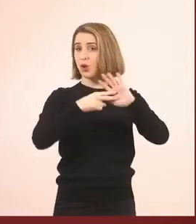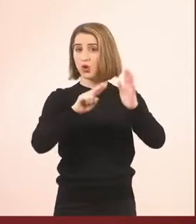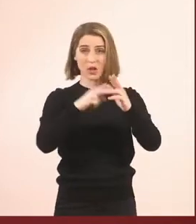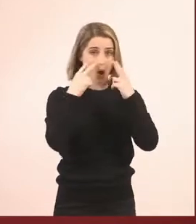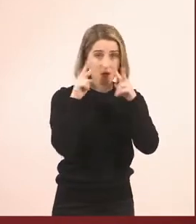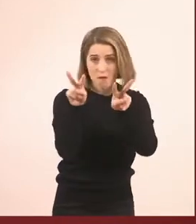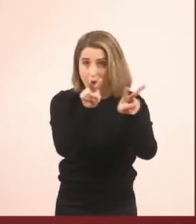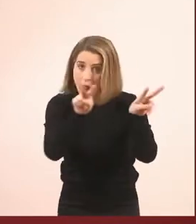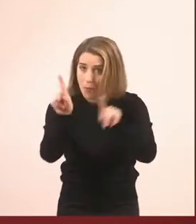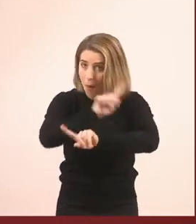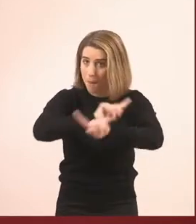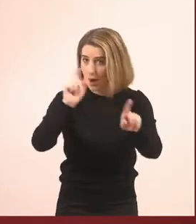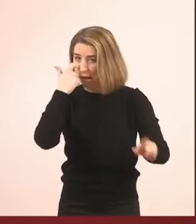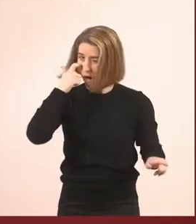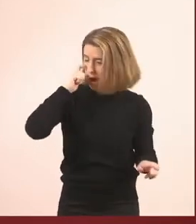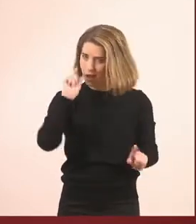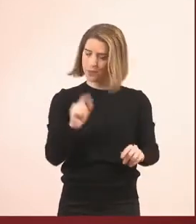βλέπω. Λοιπόν, ξεκινάω.